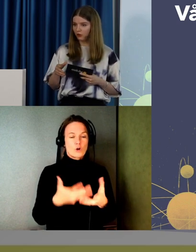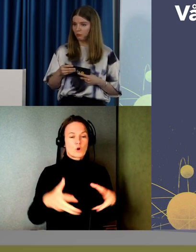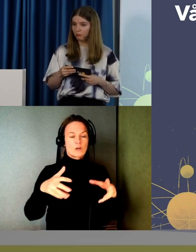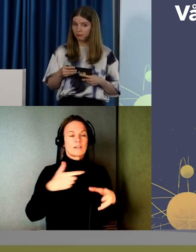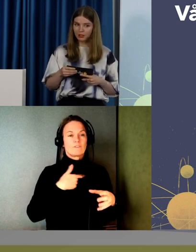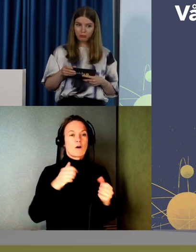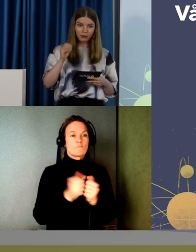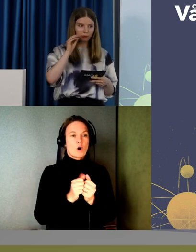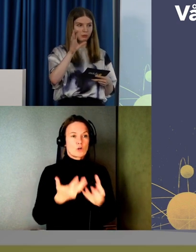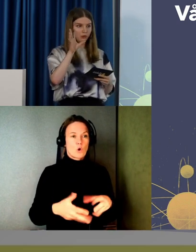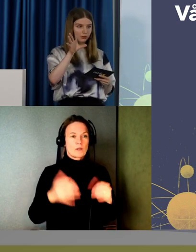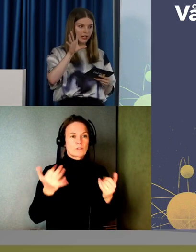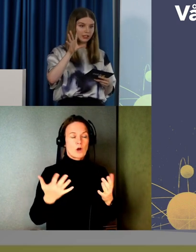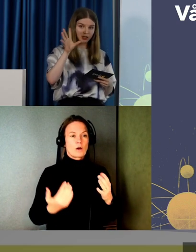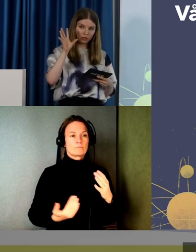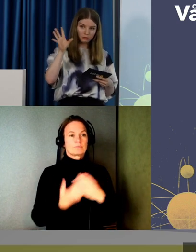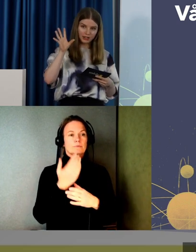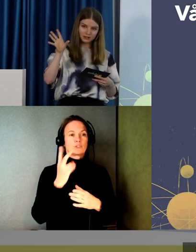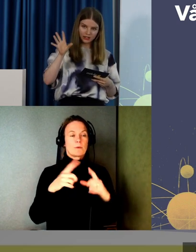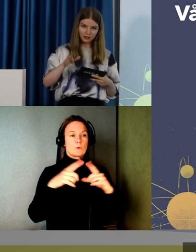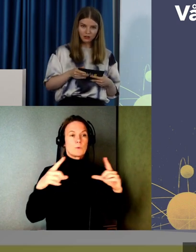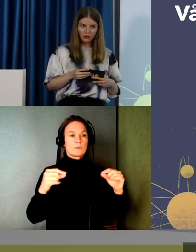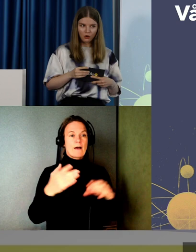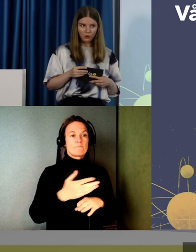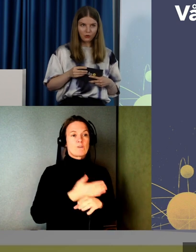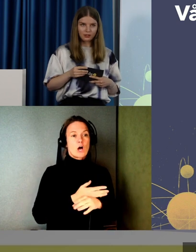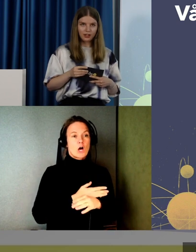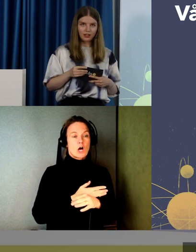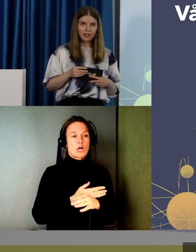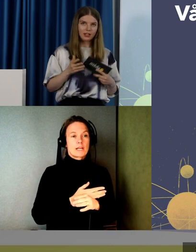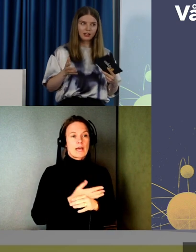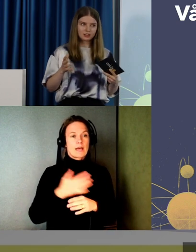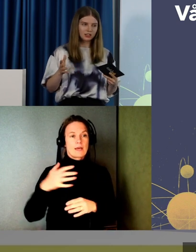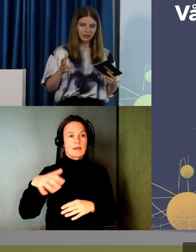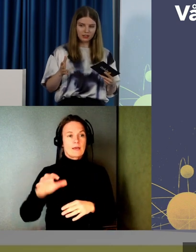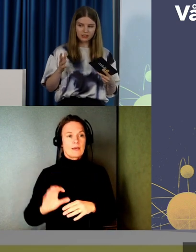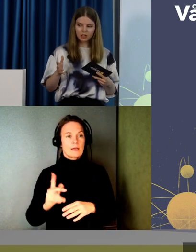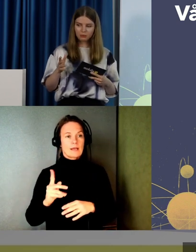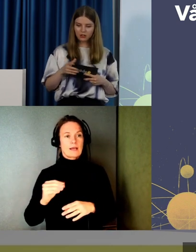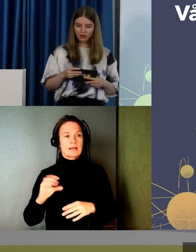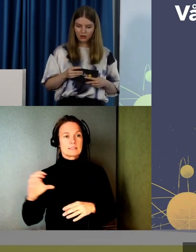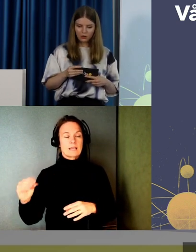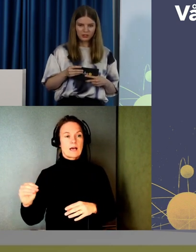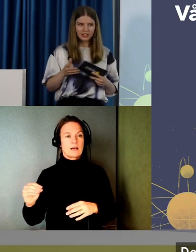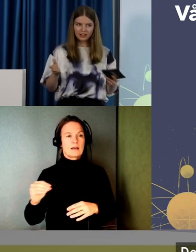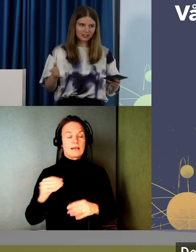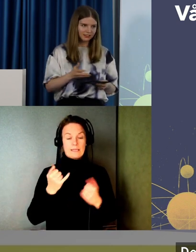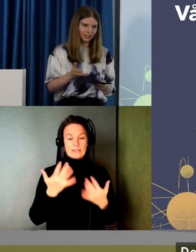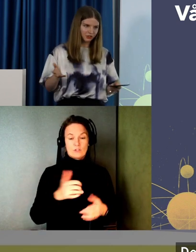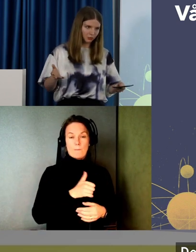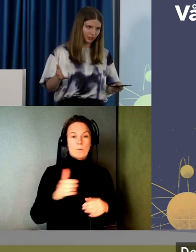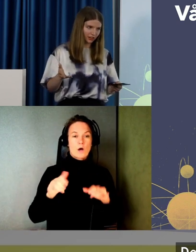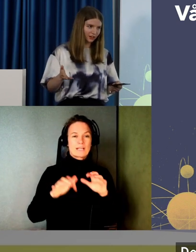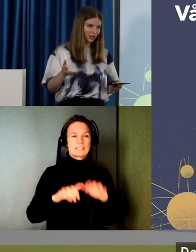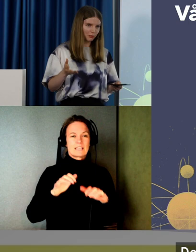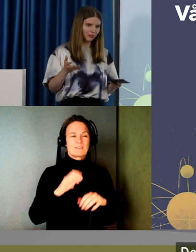varukorje idag. Som den poppar upp som en ruta. Innan man kommer till kassan. Och denna är helt skriven i skript idag. Och det säger kanske